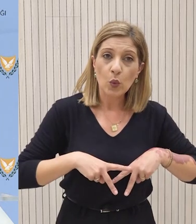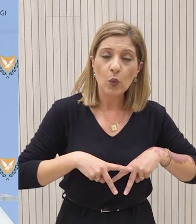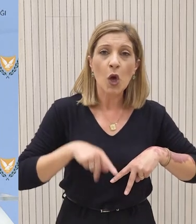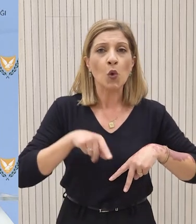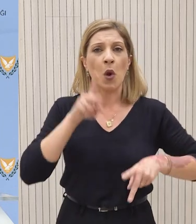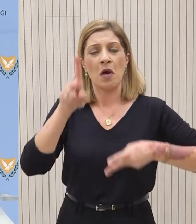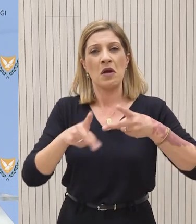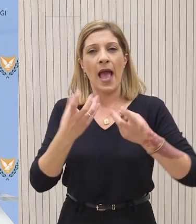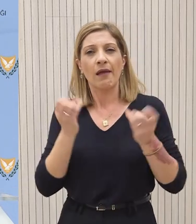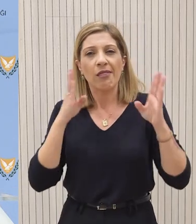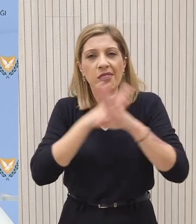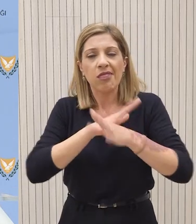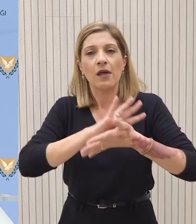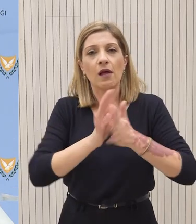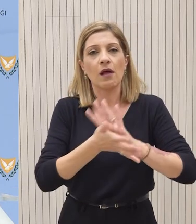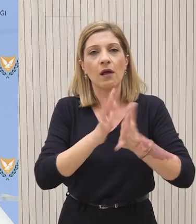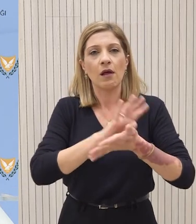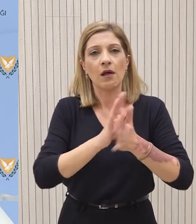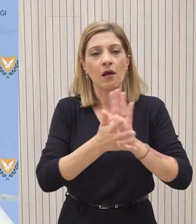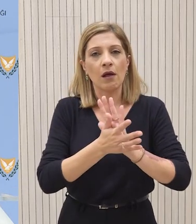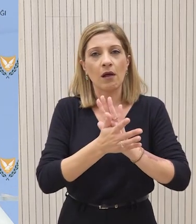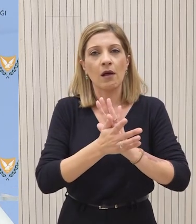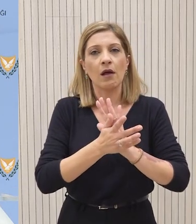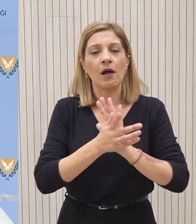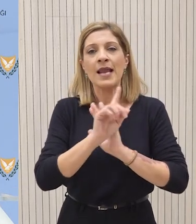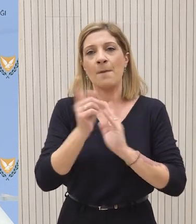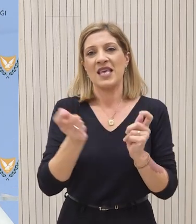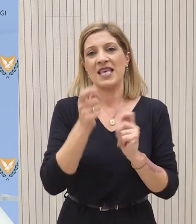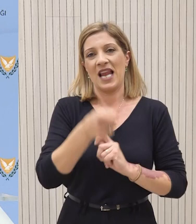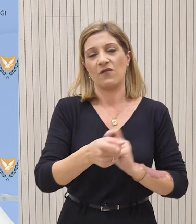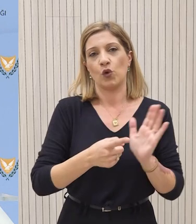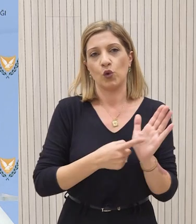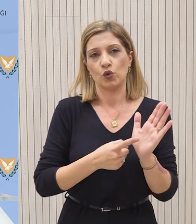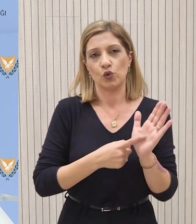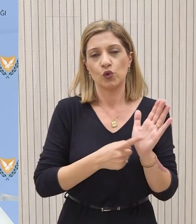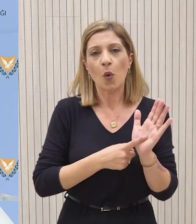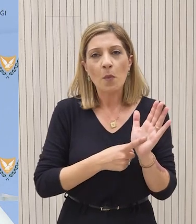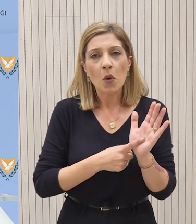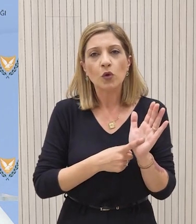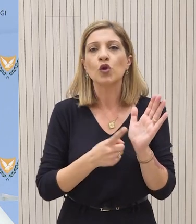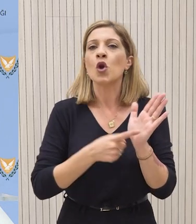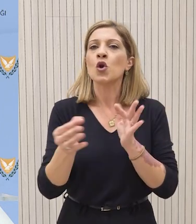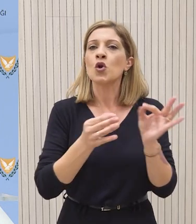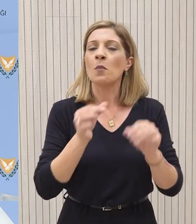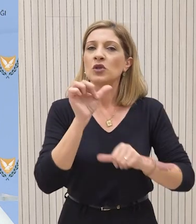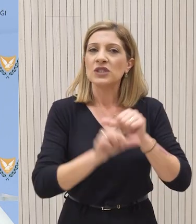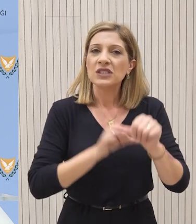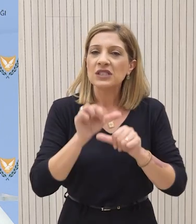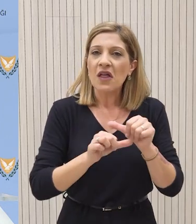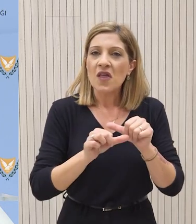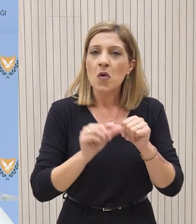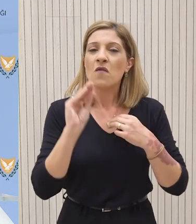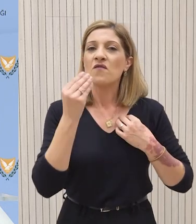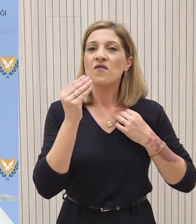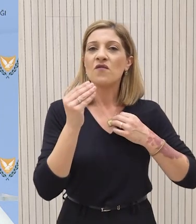γίνονται παρασκηνιακώς προσπάθειες για να υπάρξει παράγραμψη των νόσων, προλογούνται στο νομοσχέδιο που εκεί πάει στη Μουλή,